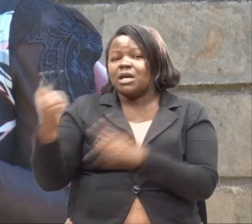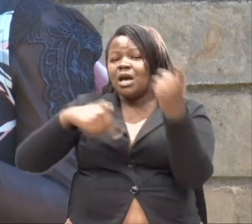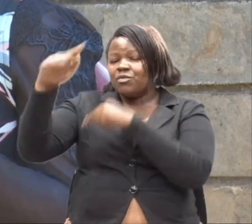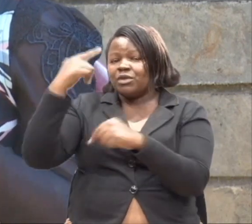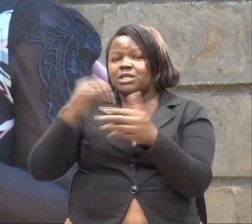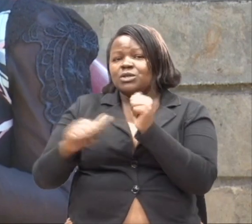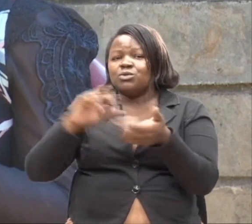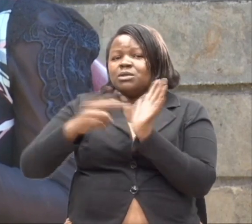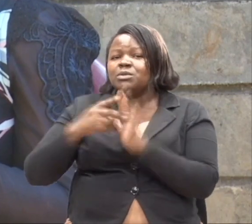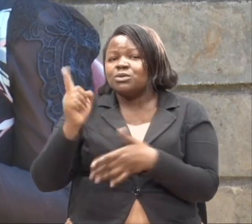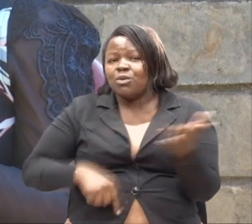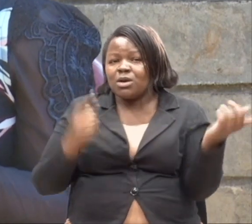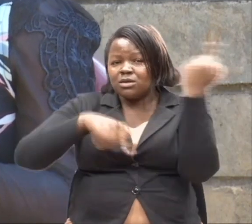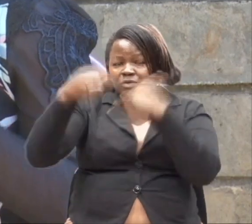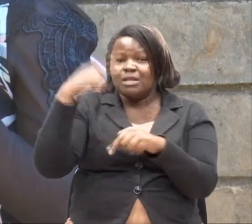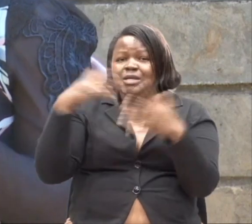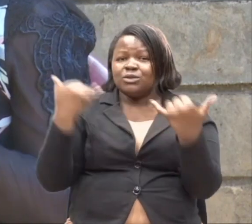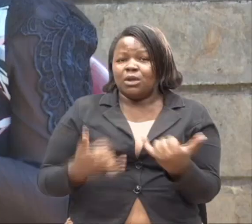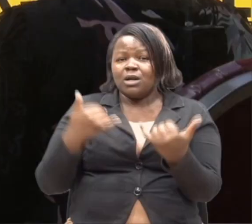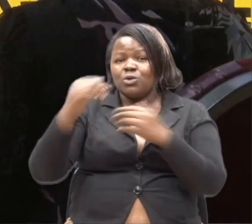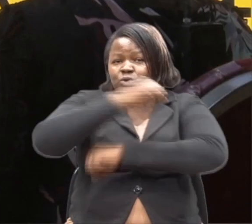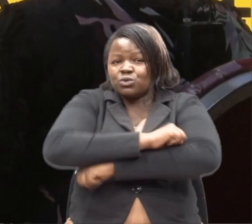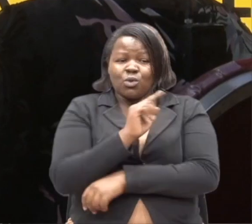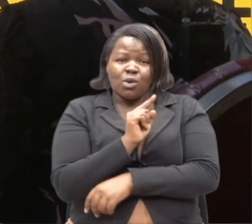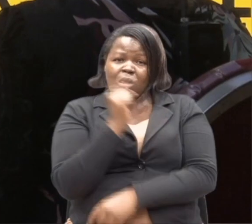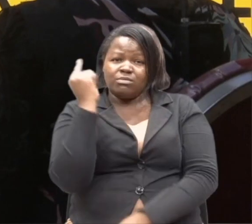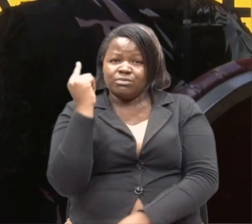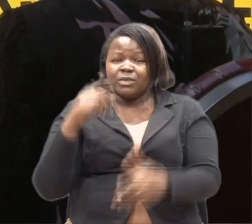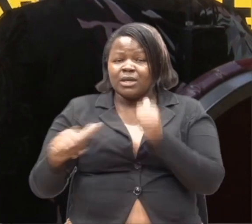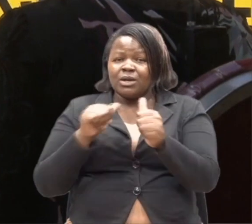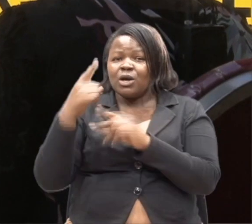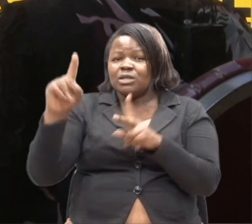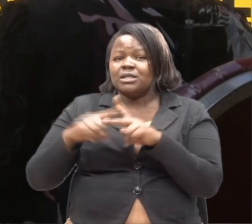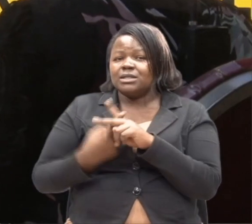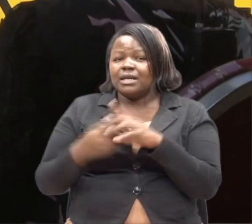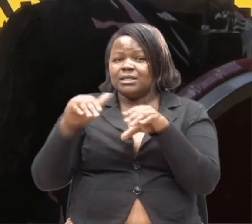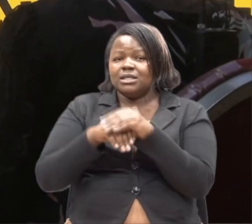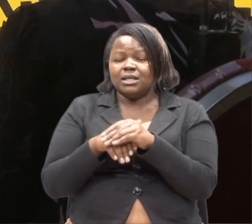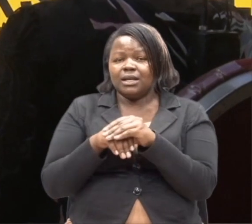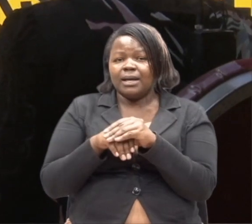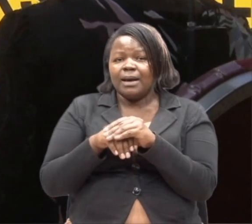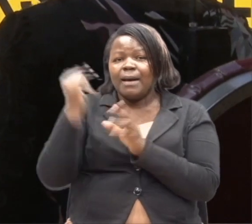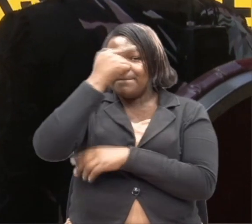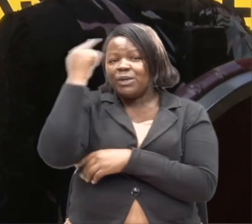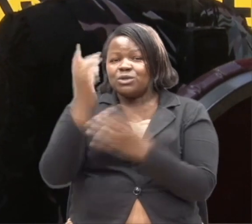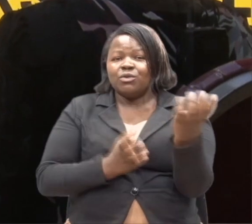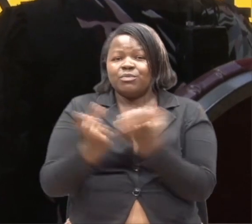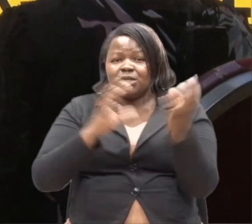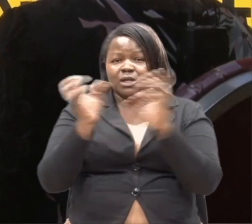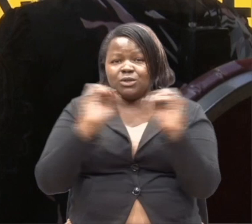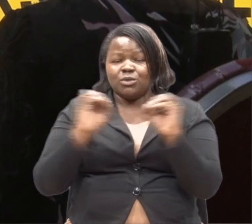Inamanisha nini? Ushindi. Ushindi. Kwa hivyo Garrison Victors. Hii shule haupuanzisha kwa ajajitambua